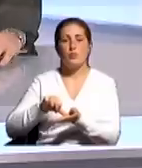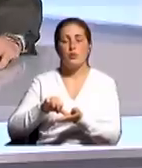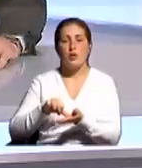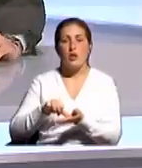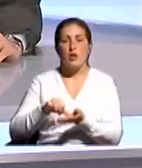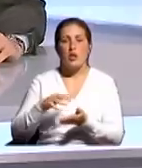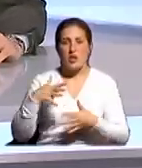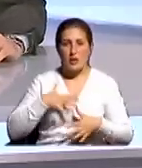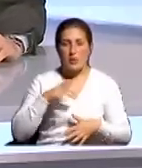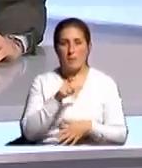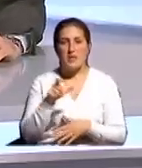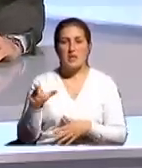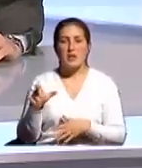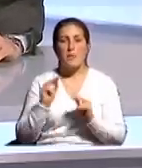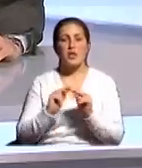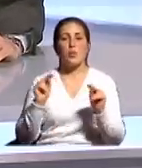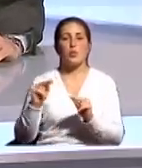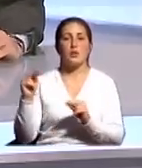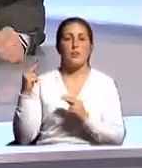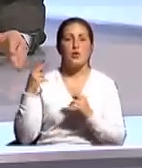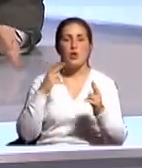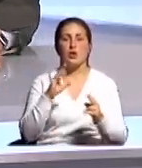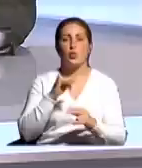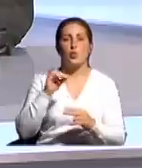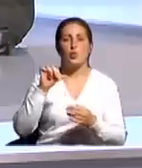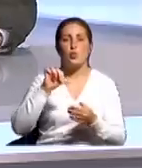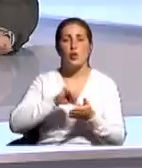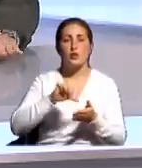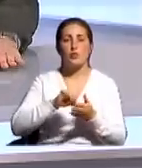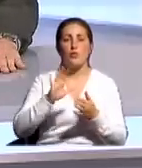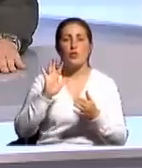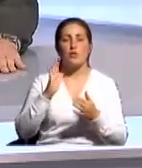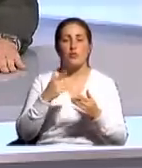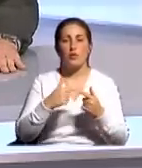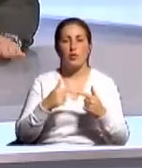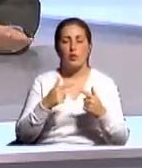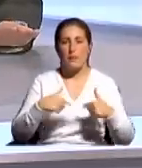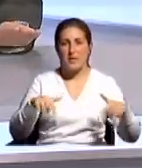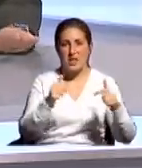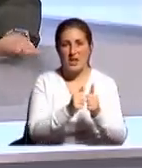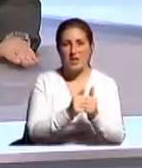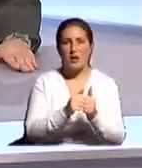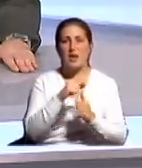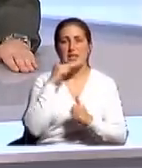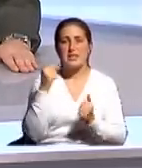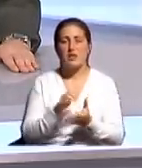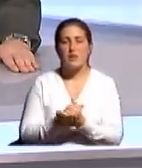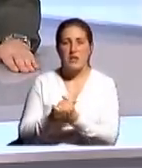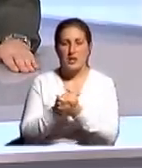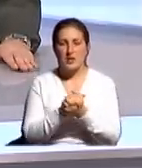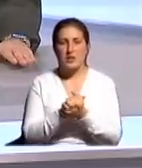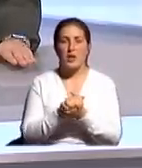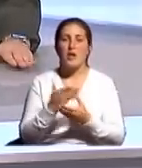крымские педагоги, приезжают и участвуют в учебнометрических объединениях Российской Федерации,